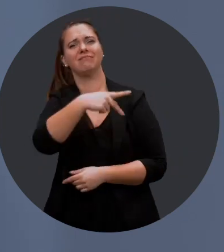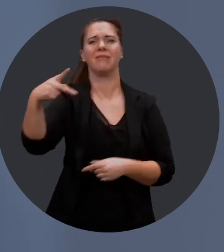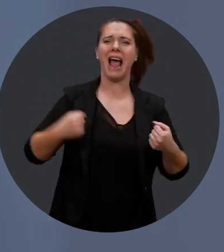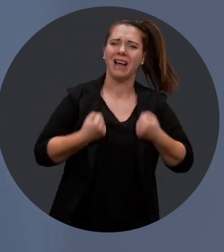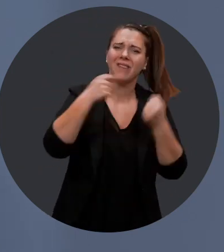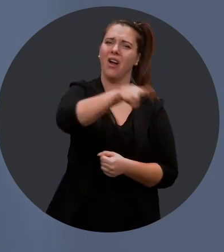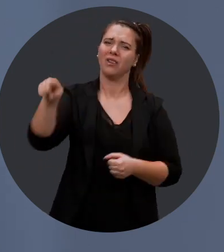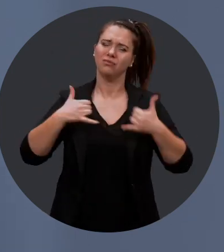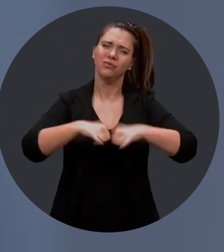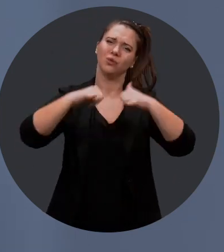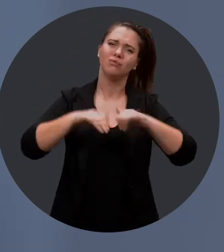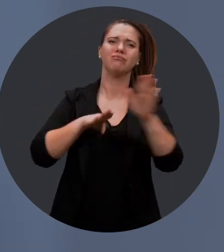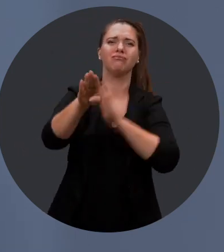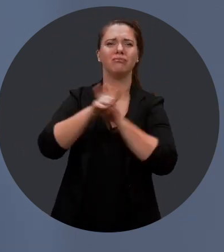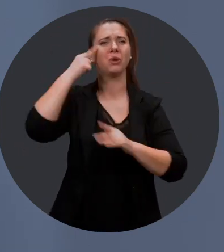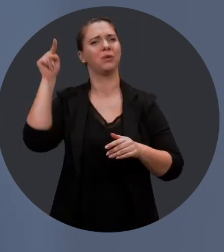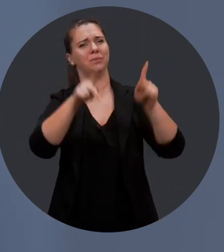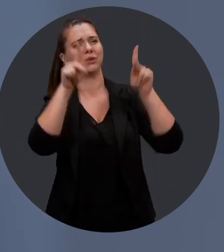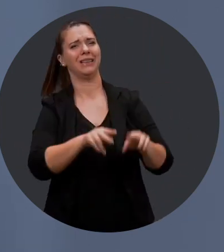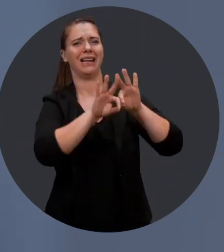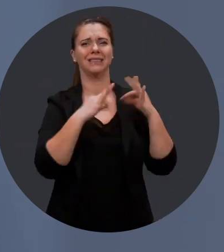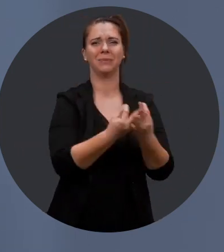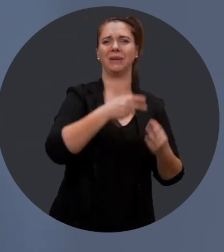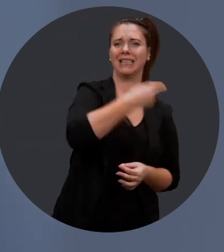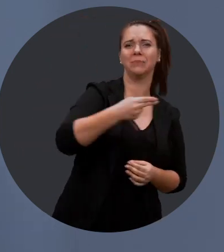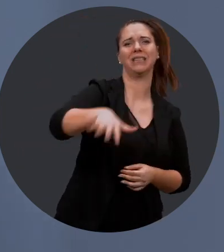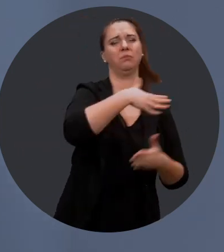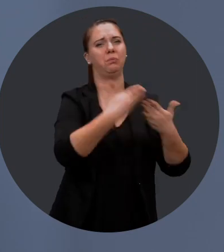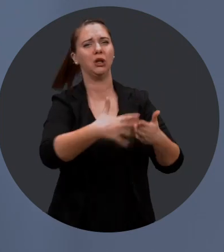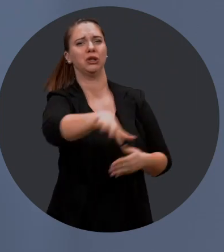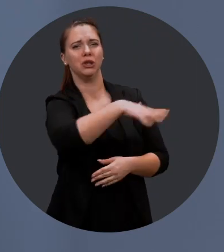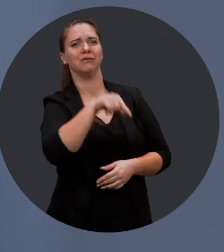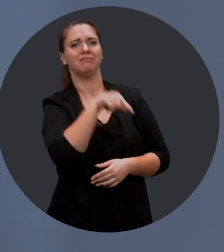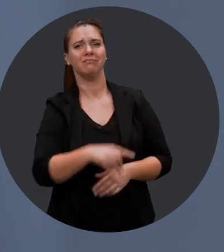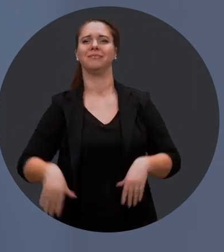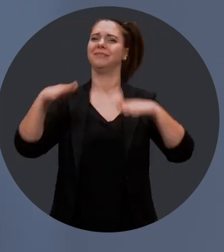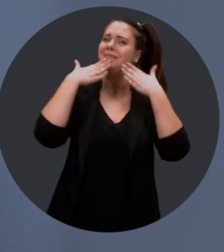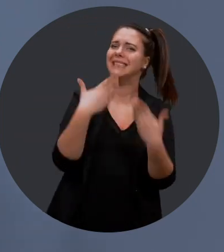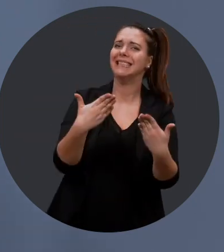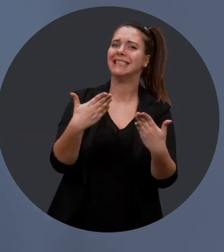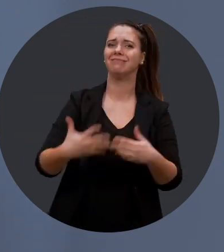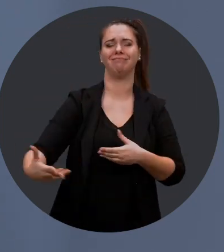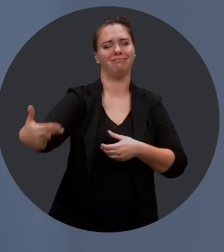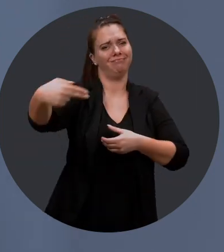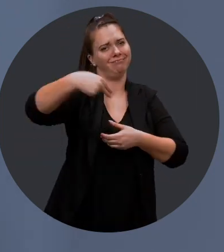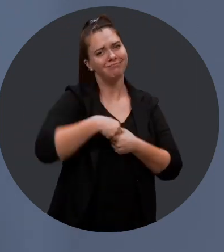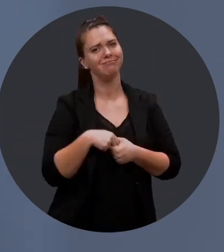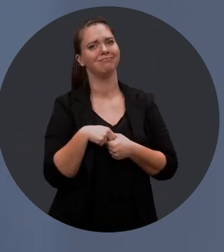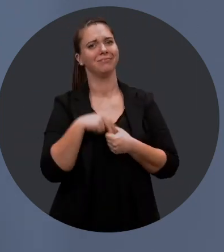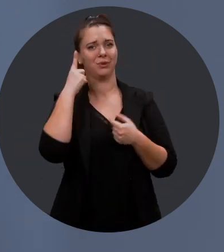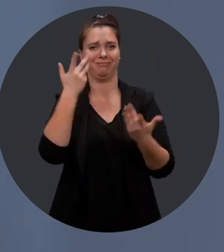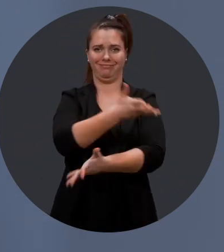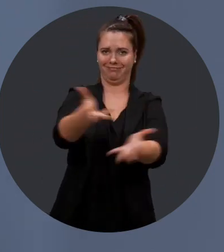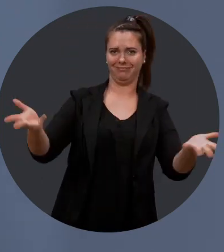poursuivre vos efforts afin d'améliorer la vie des personnes handicapées, de leur famille et de leurs proches. Merci d'avoir à cœur la participation